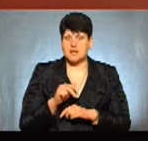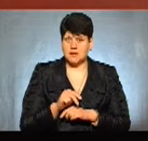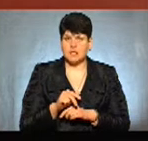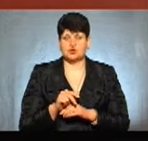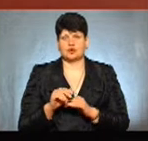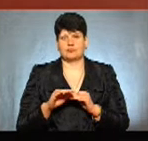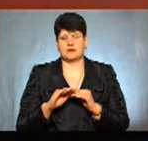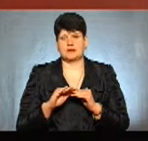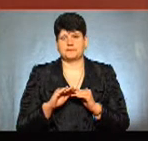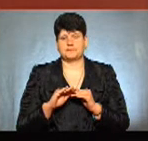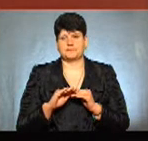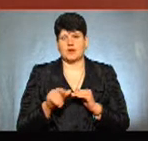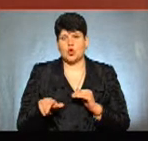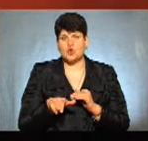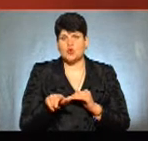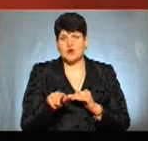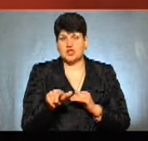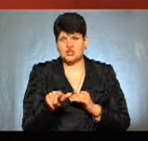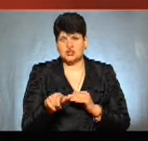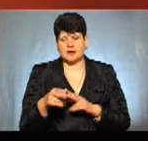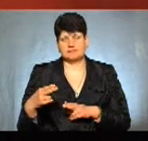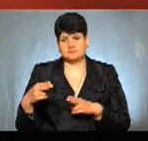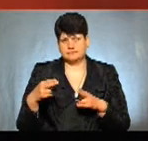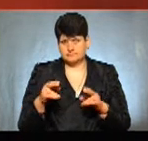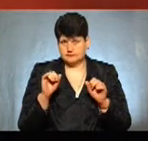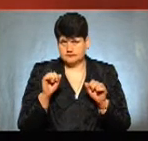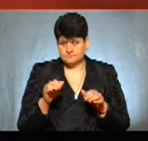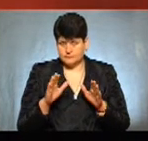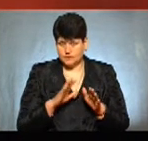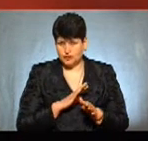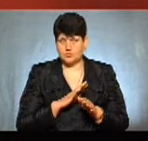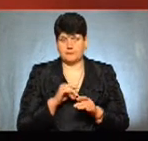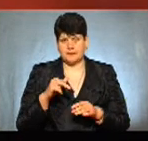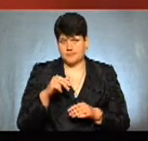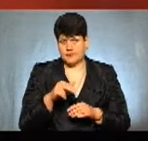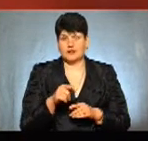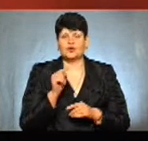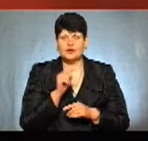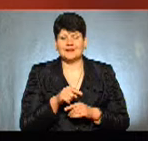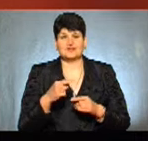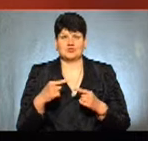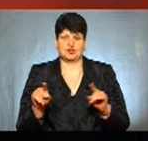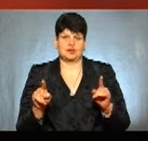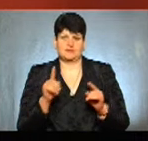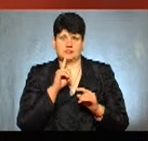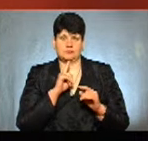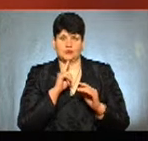асфальтовані або доріжки під'їздні, або підхідні до тих чи інших тимчасових споруд. Бо є такі,